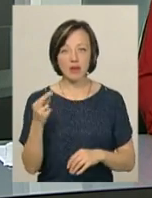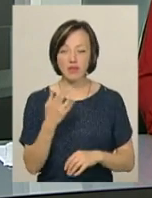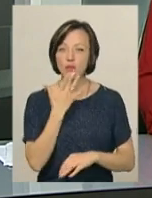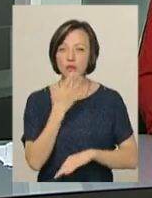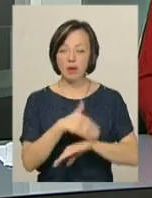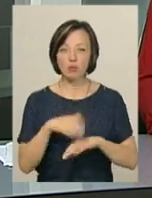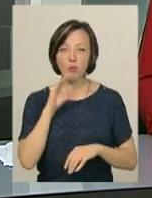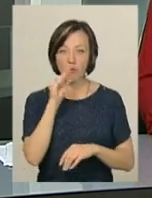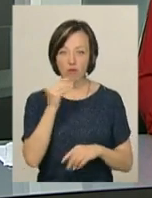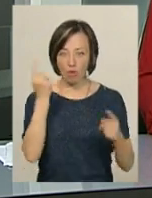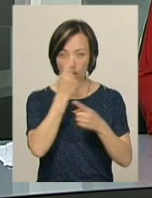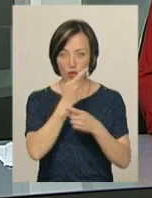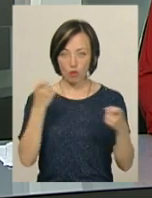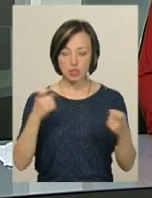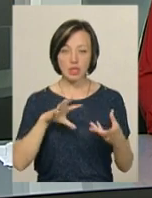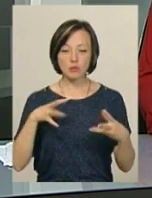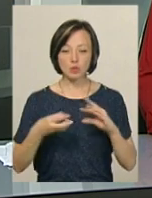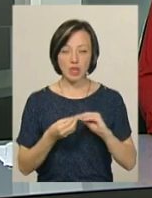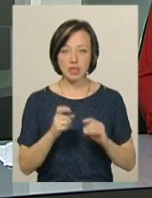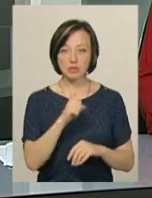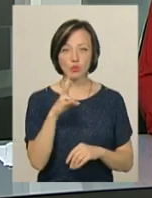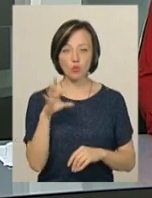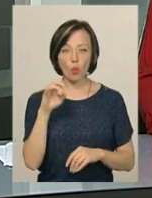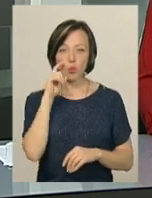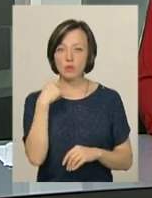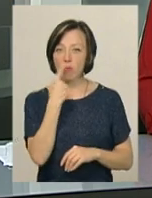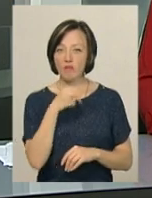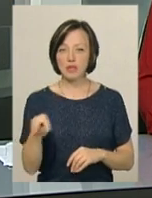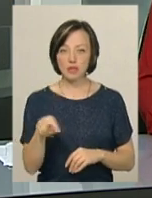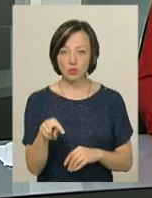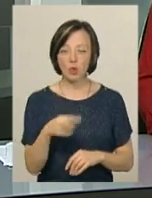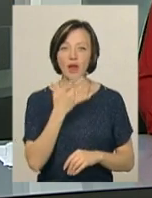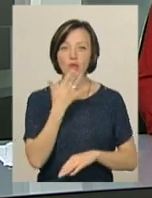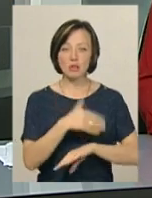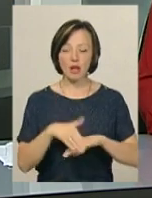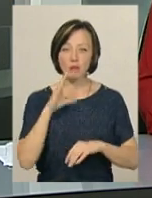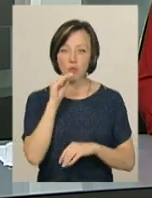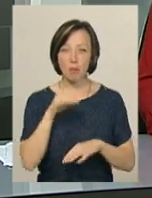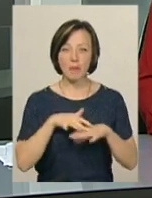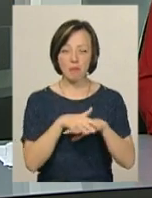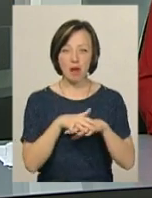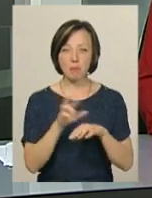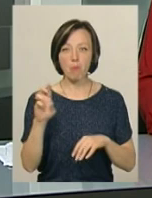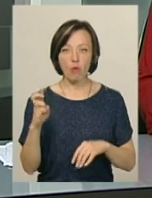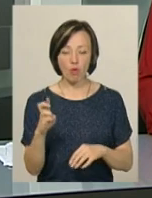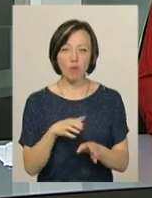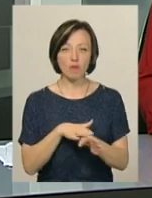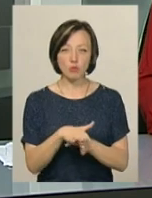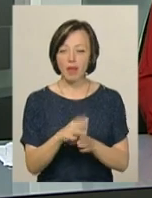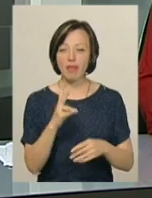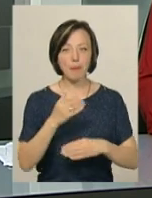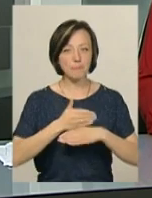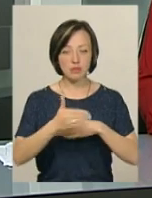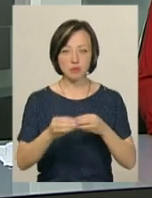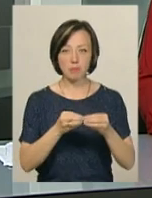іноземних мов. Оголошення результатів ЗНО з української мови та літератури, іноземних мов, математики та біології відбудеться не